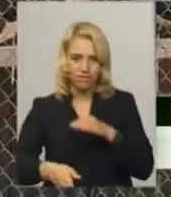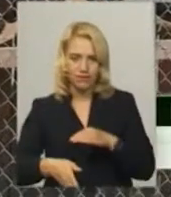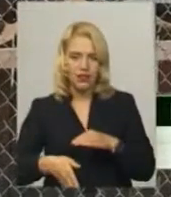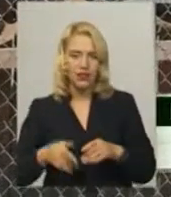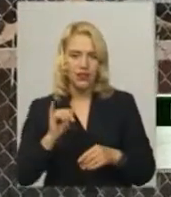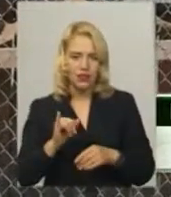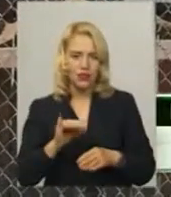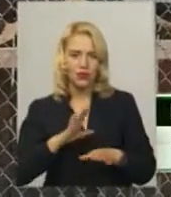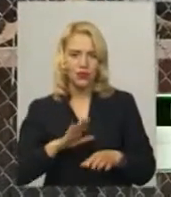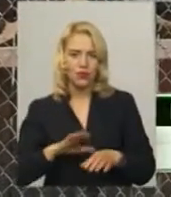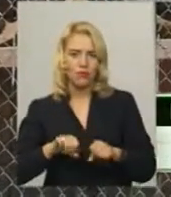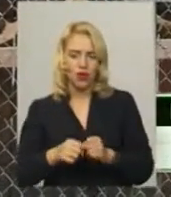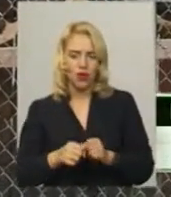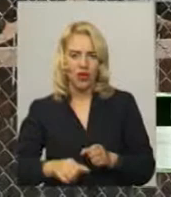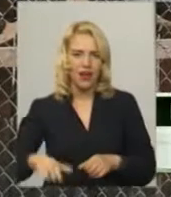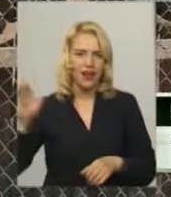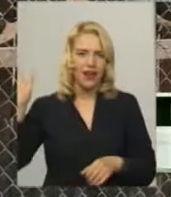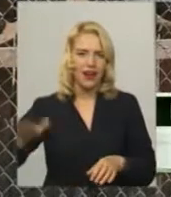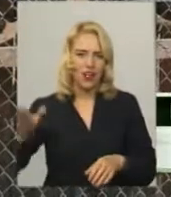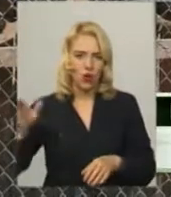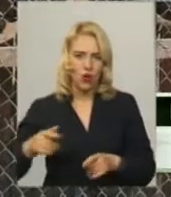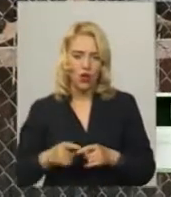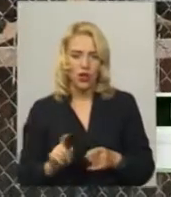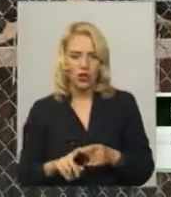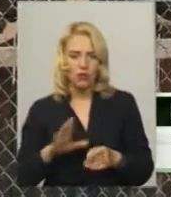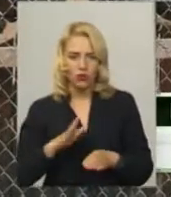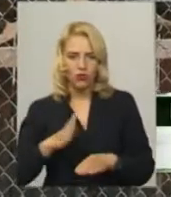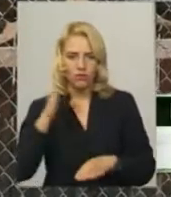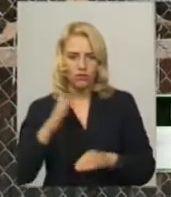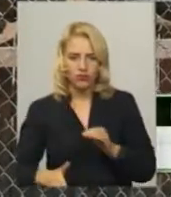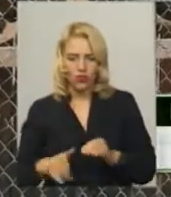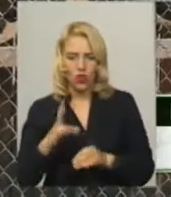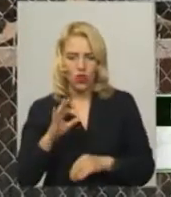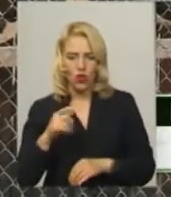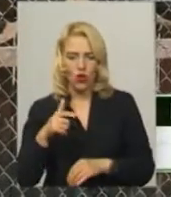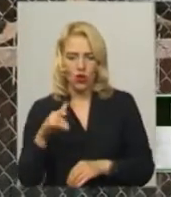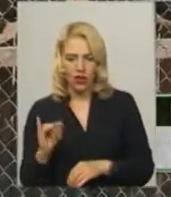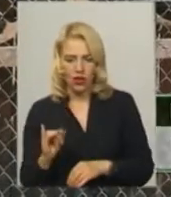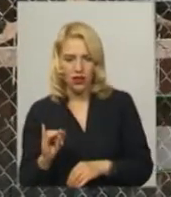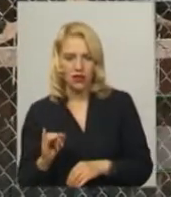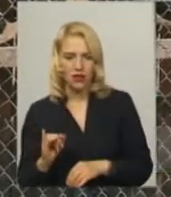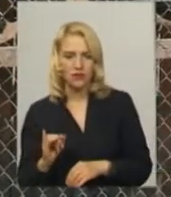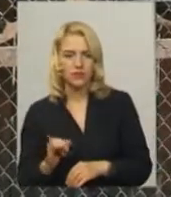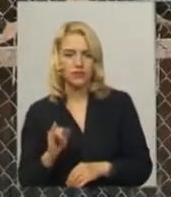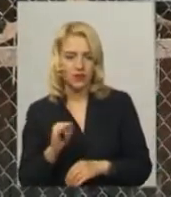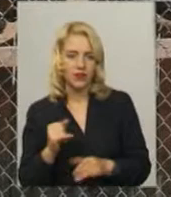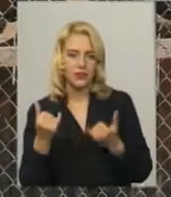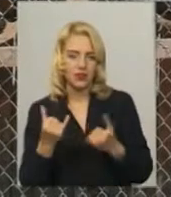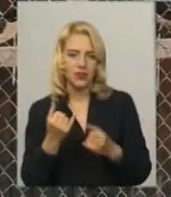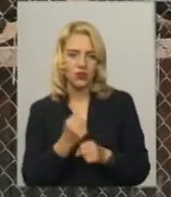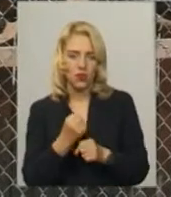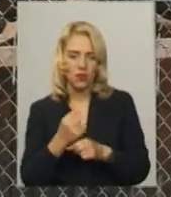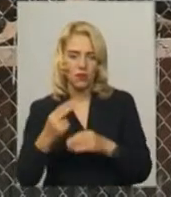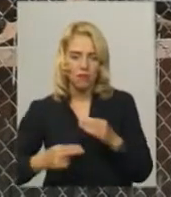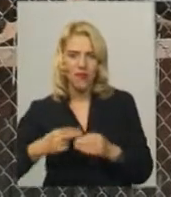покалічене крило. Була проведена операція по ампутації останків, кінцівок. Зараз робимо перев'язки,